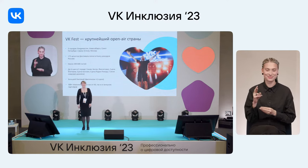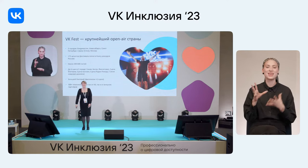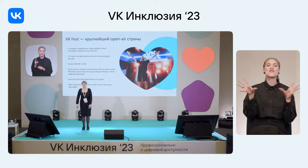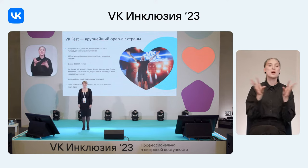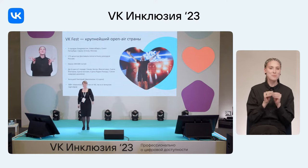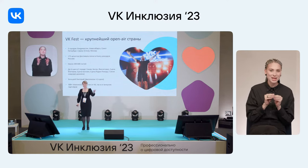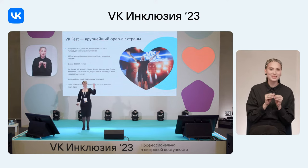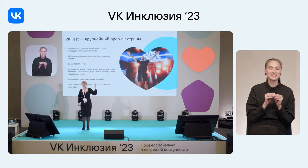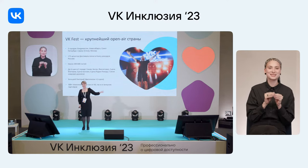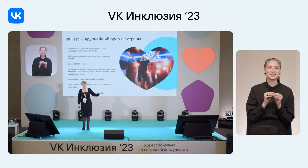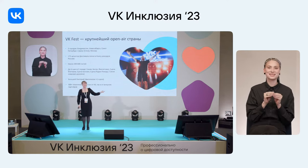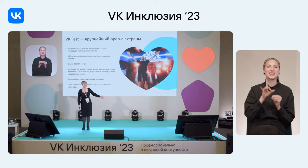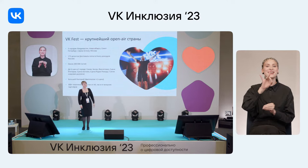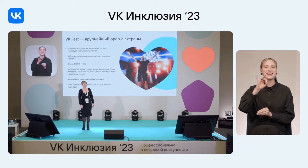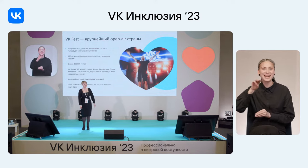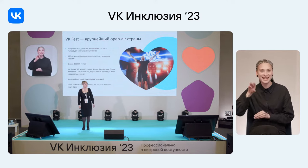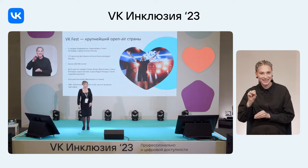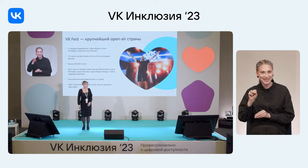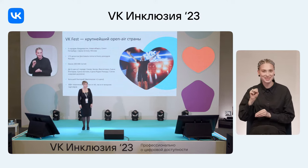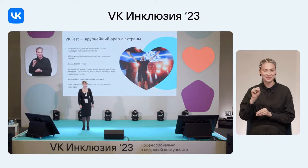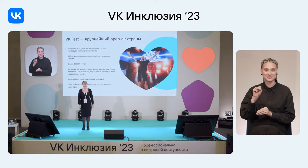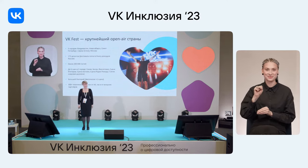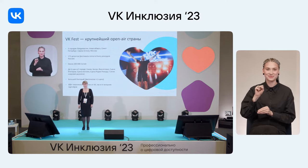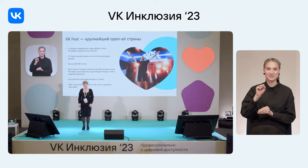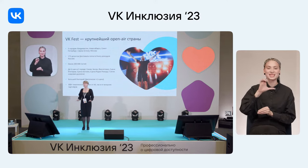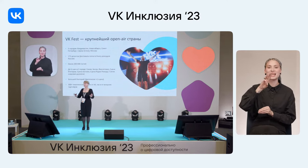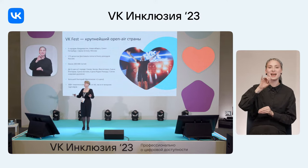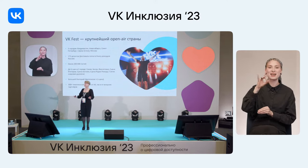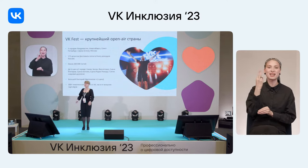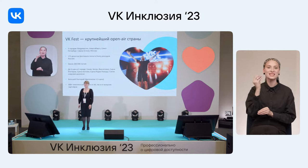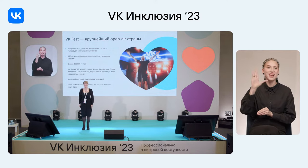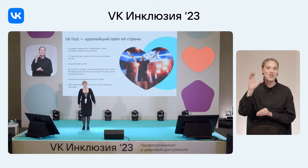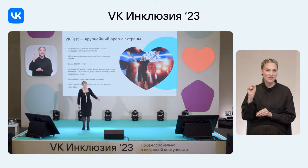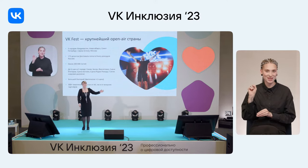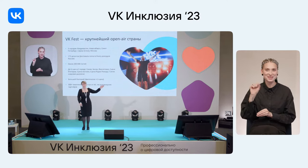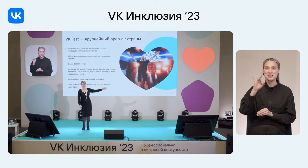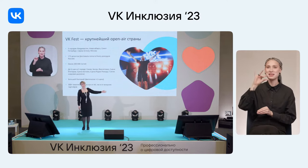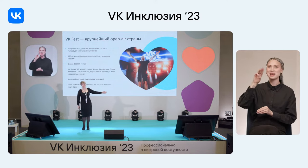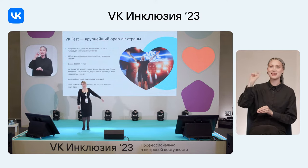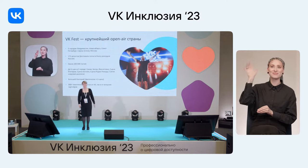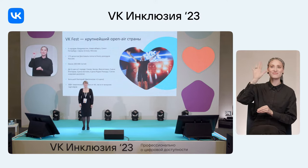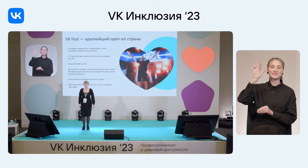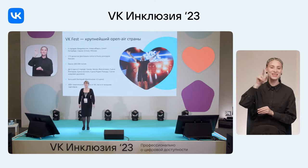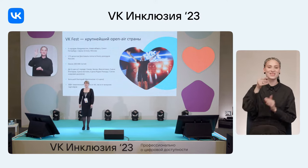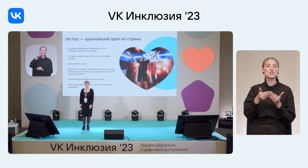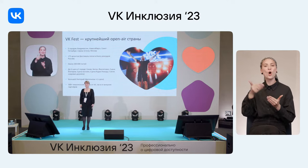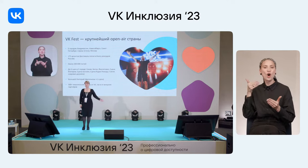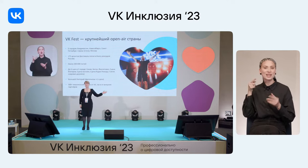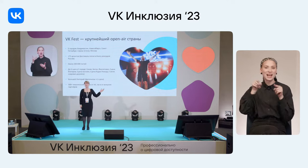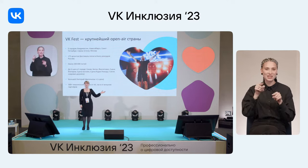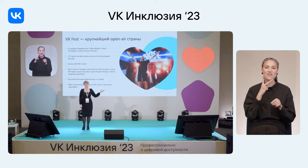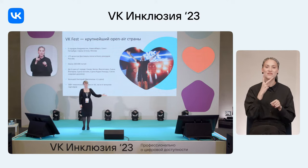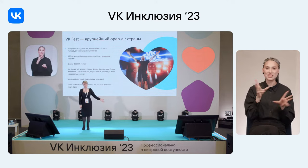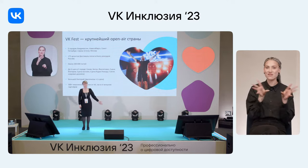вместе с Ритой Старцевой, Рита, прости, которую вы видели здесь сегодня, с